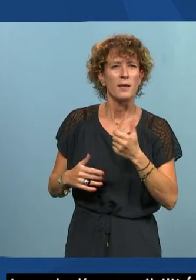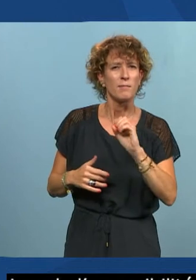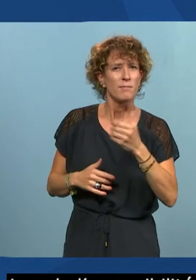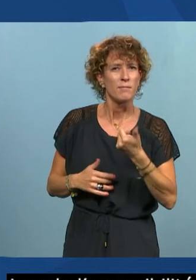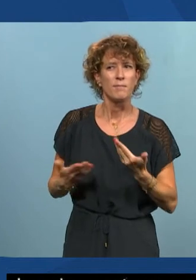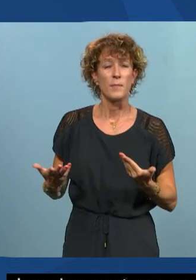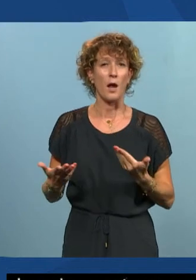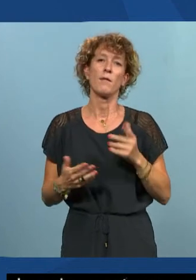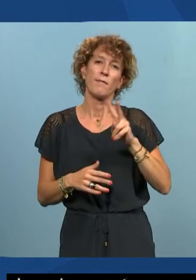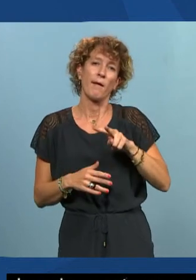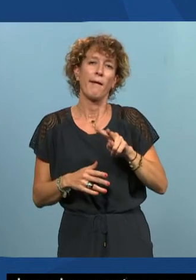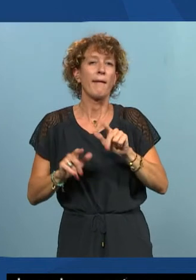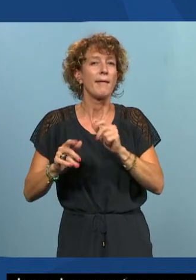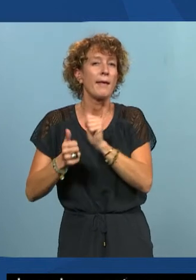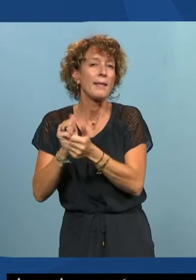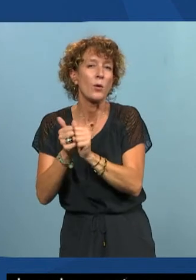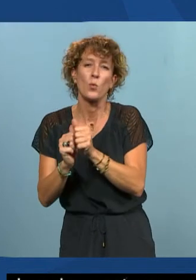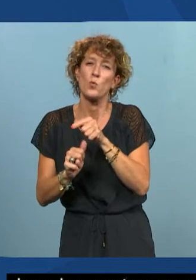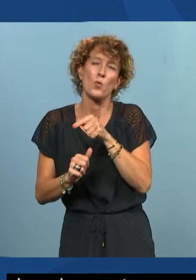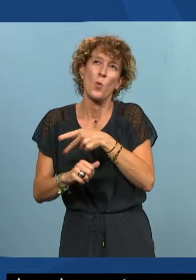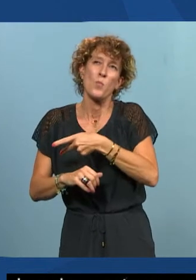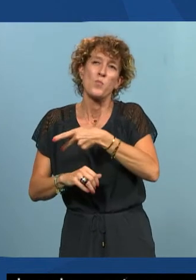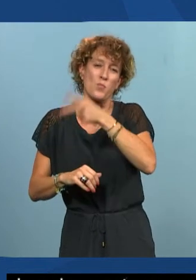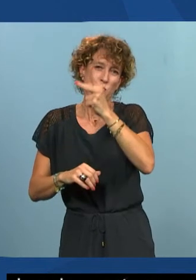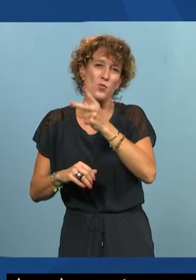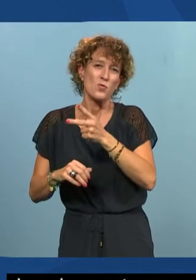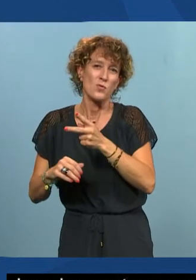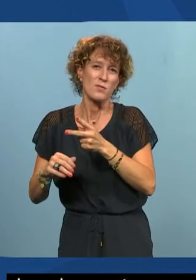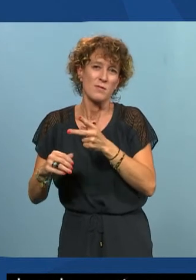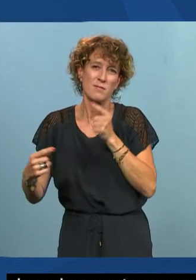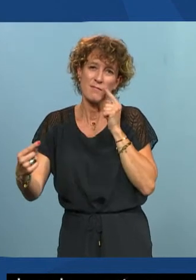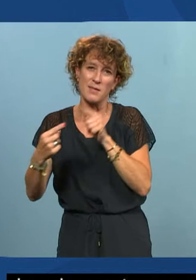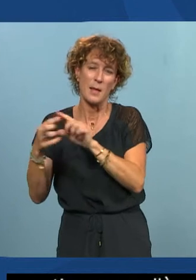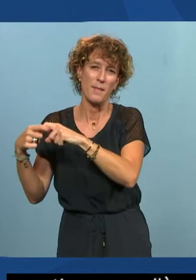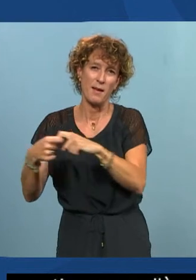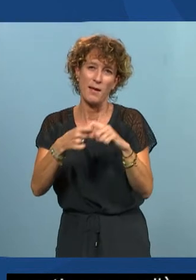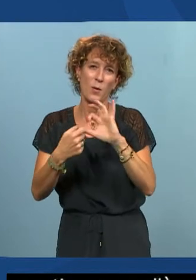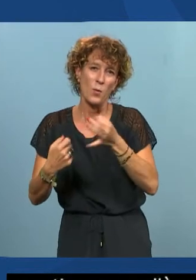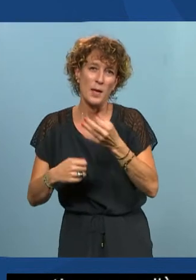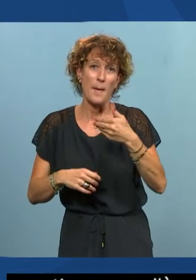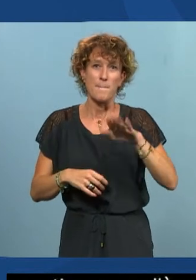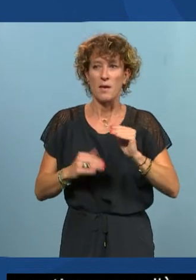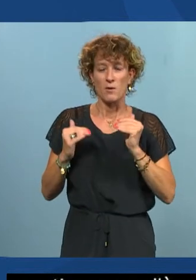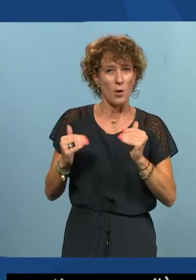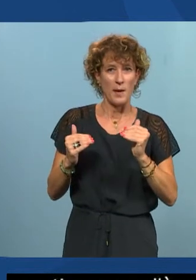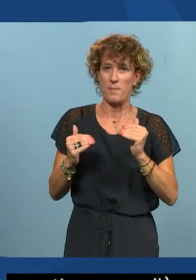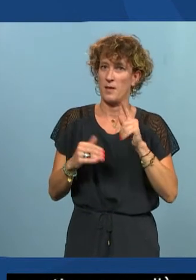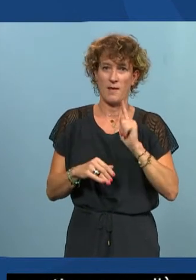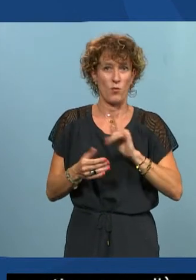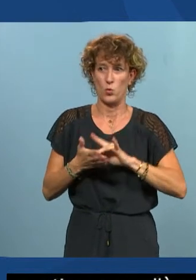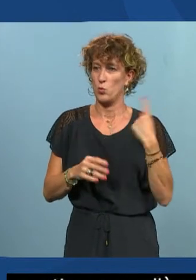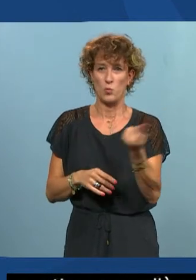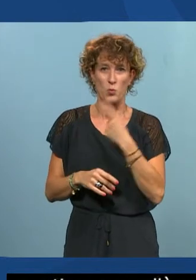certes, certains concours sont peut-être plus prédestinés à ça que d'autres, mais l'idée, c'est d'arriver à proposer un tel dispositif pour tout le monde.